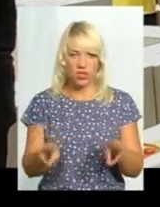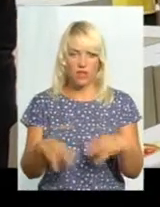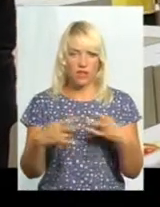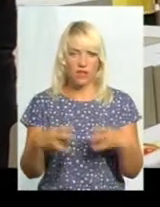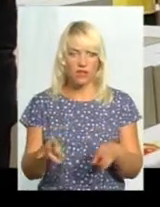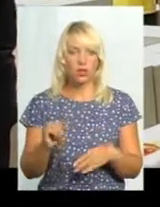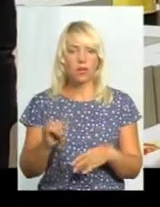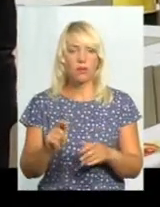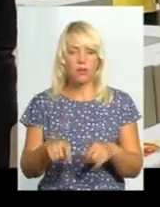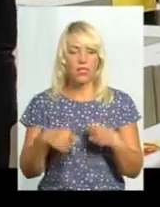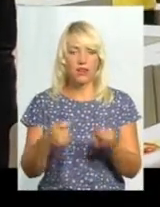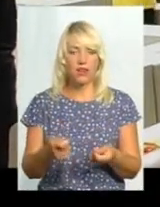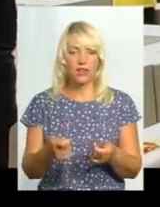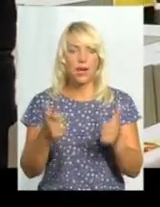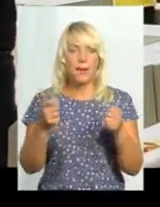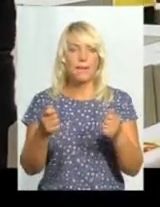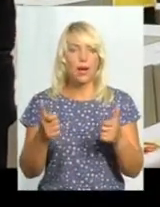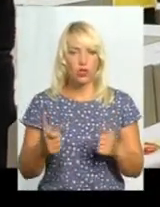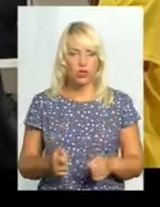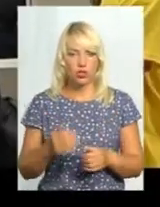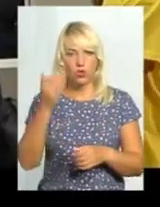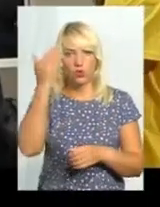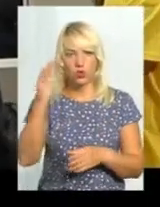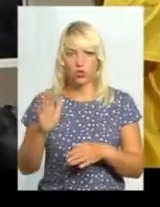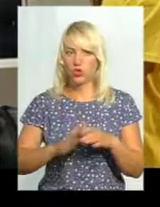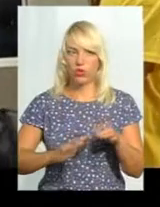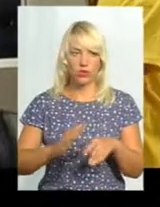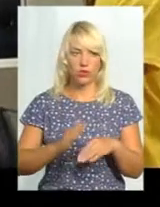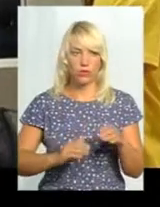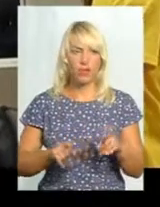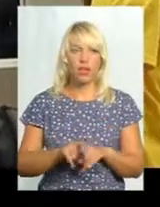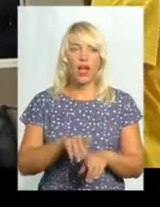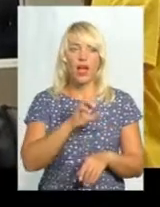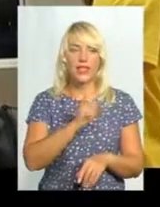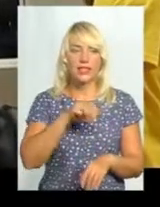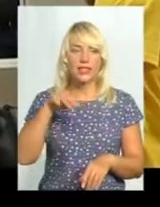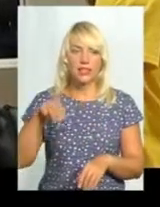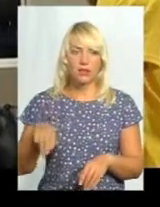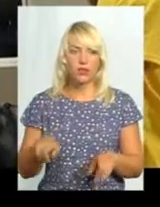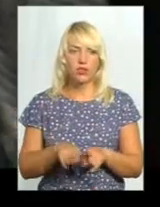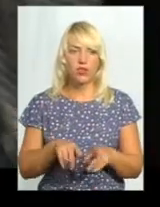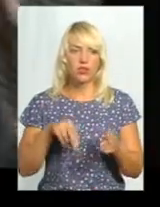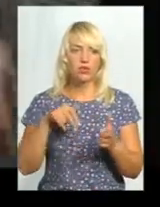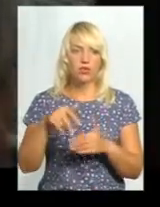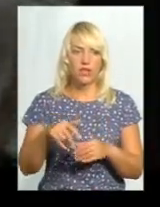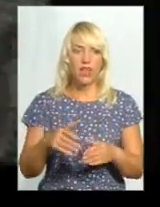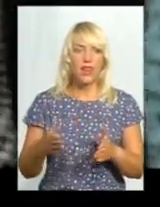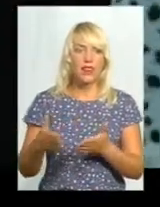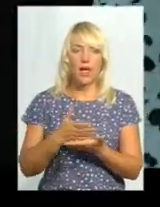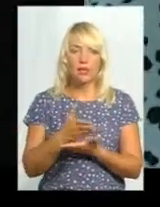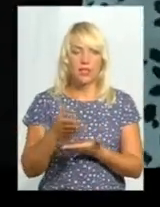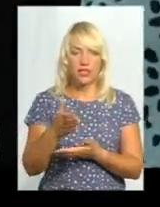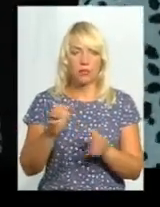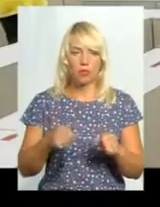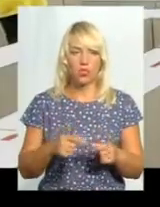І передавати пакунки з чужих рук. Анастасія Тимчук також пройшла лабіринт можливостей. Жінка каже, у квесті обрала